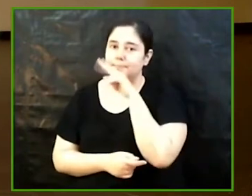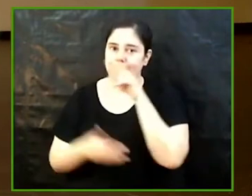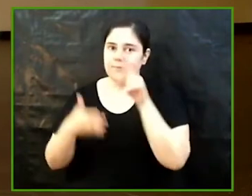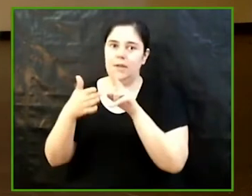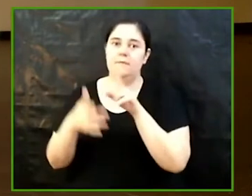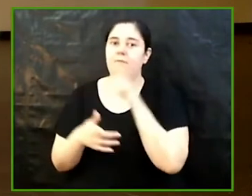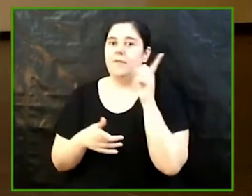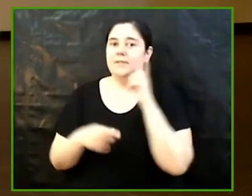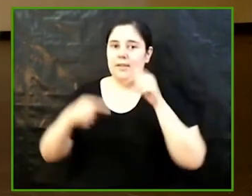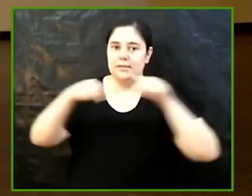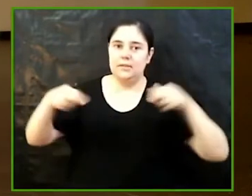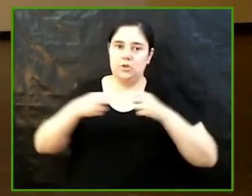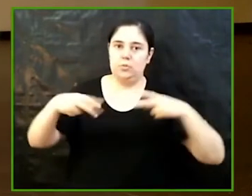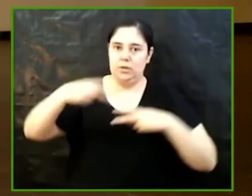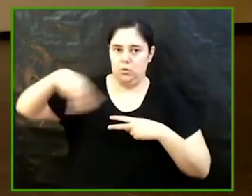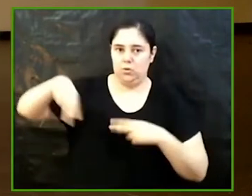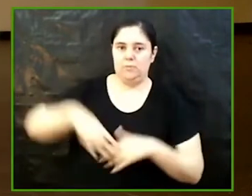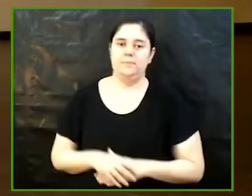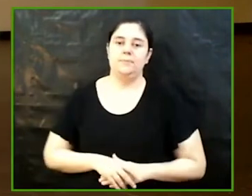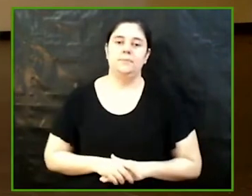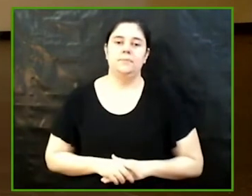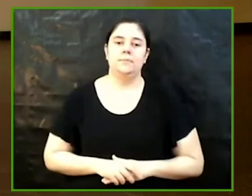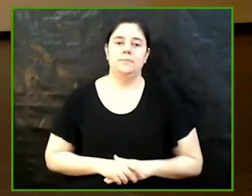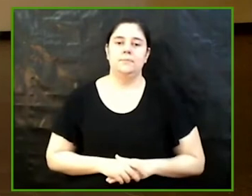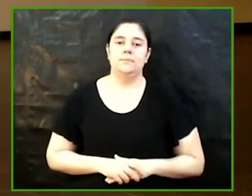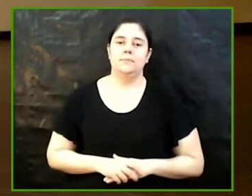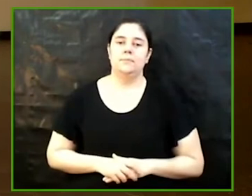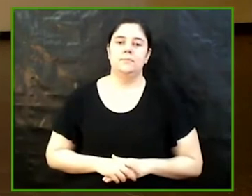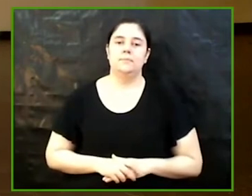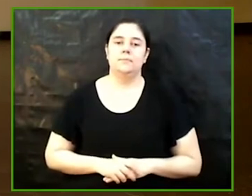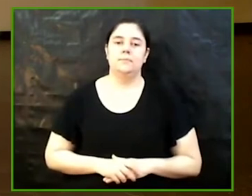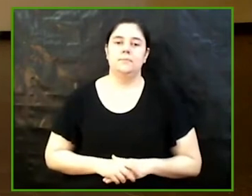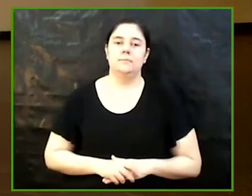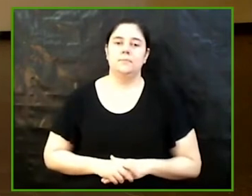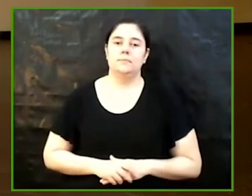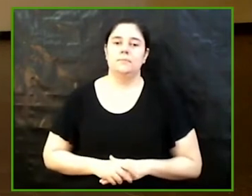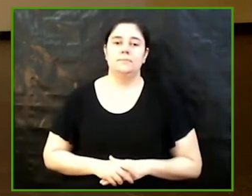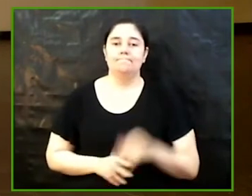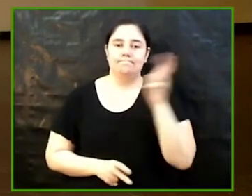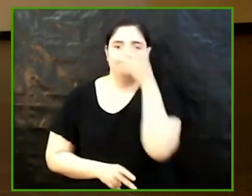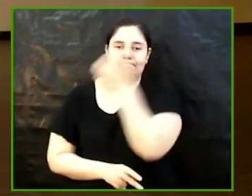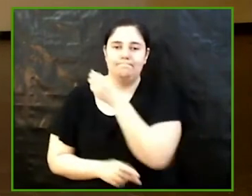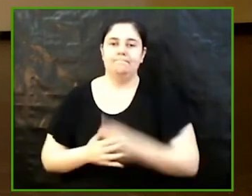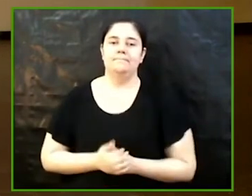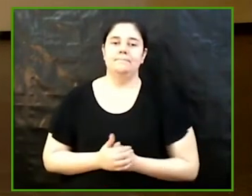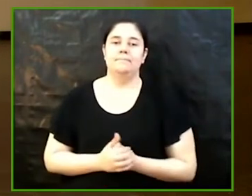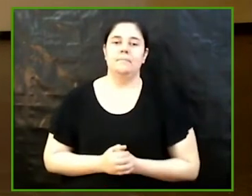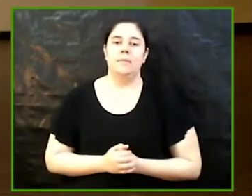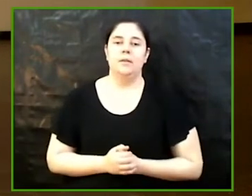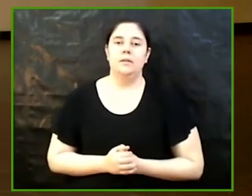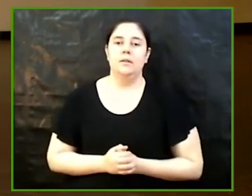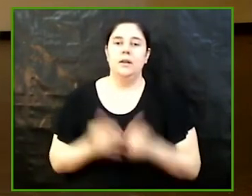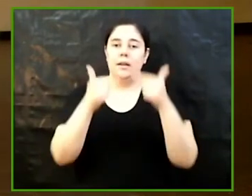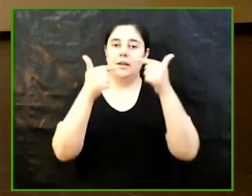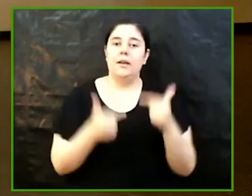lingüístico en langue francesa tutora Roser Gauchola Gamarra excusa també la seva assistència el grau en